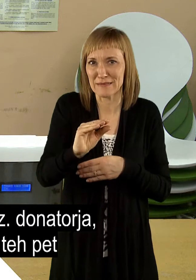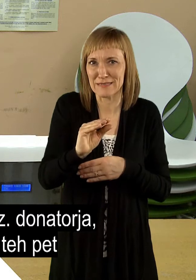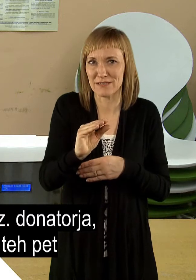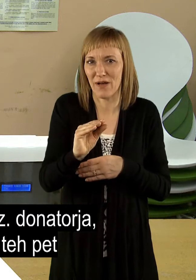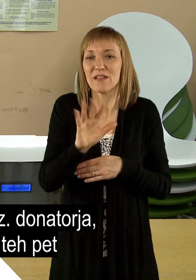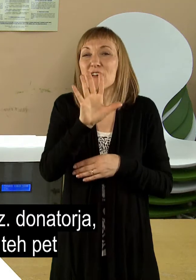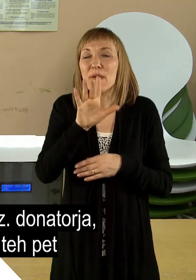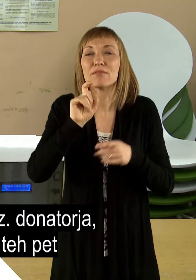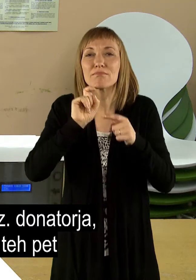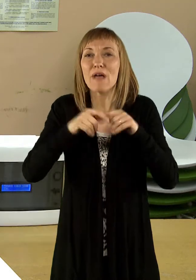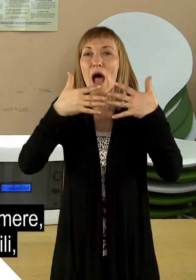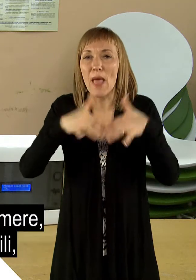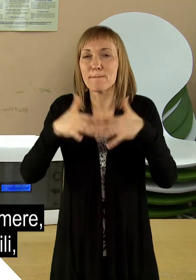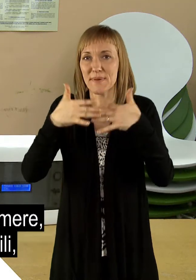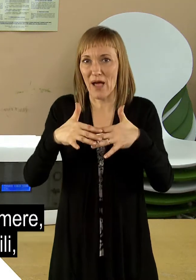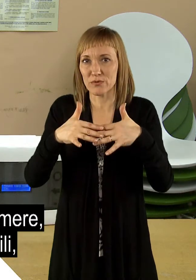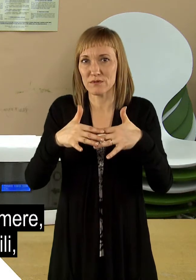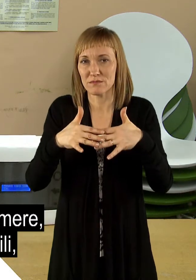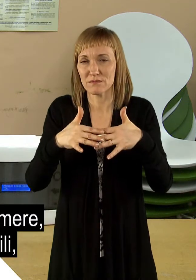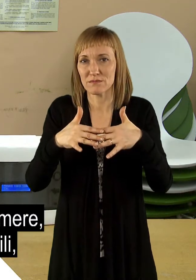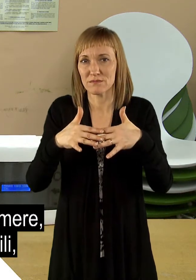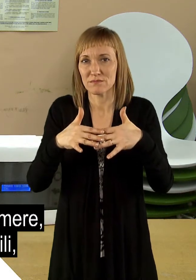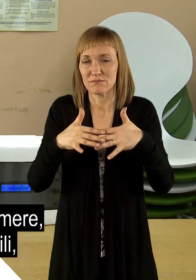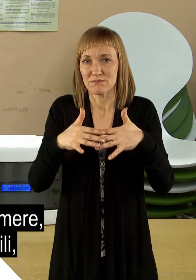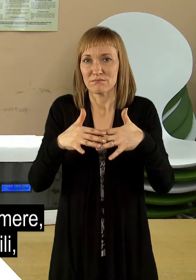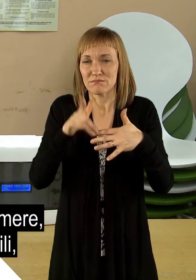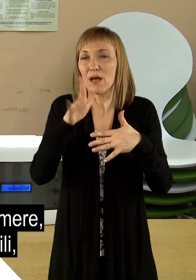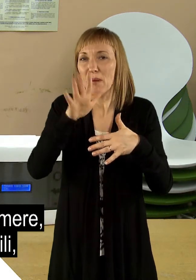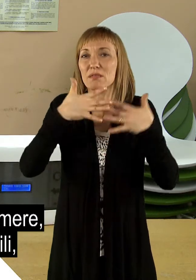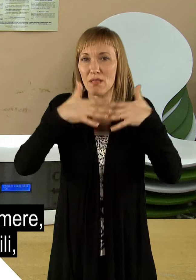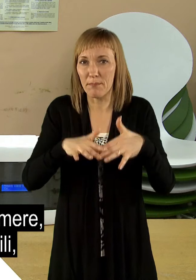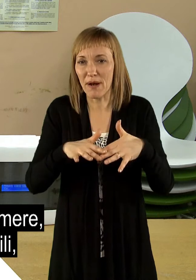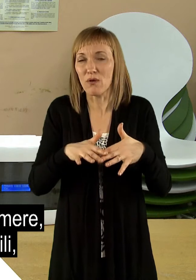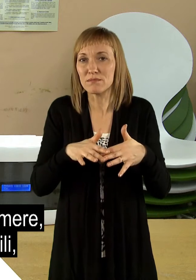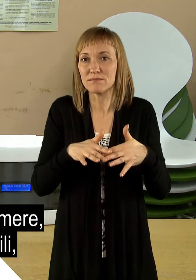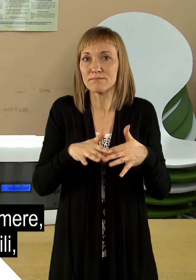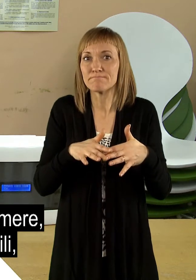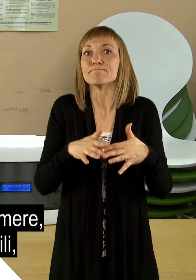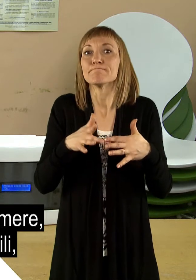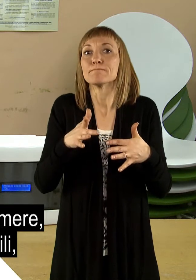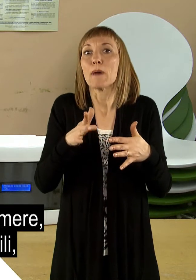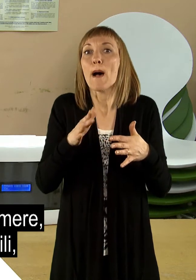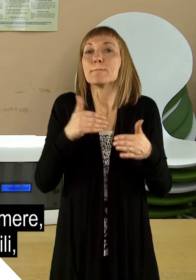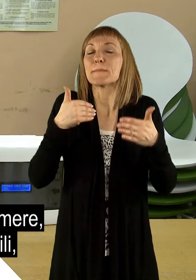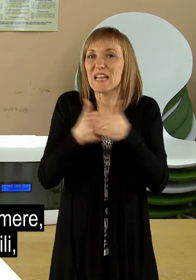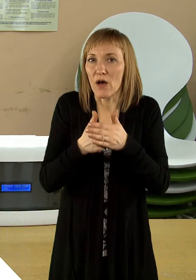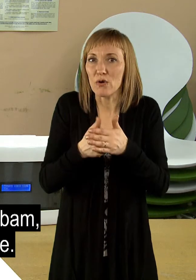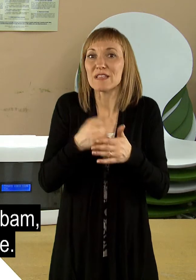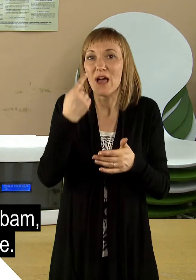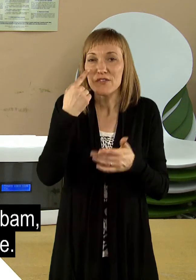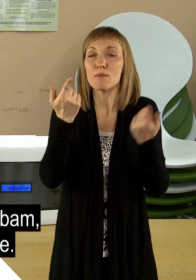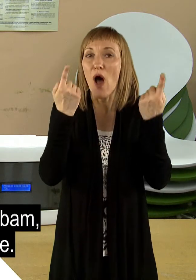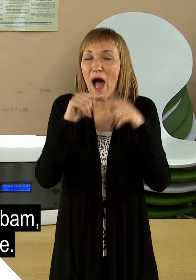pripravljen vsaj mogoče teh pet naprav, do te mere spraviti, da bi v bistvu sploh preverili, ali